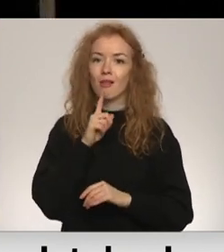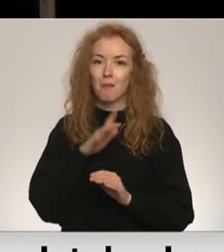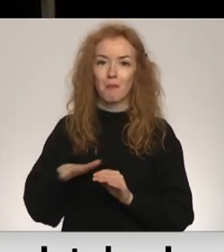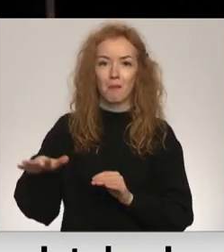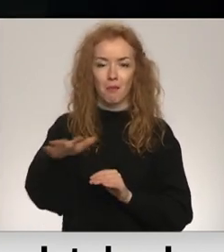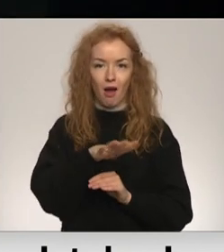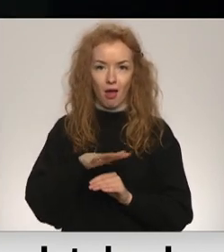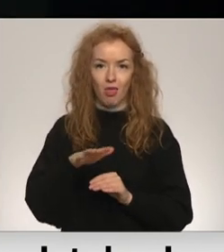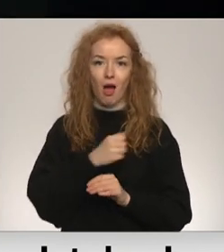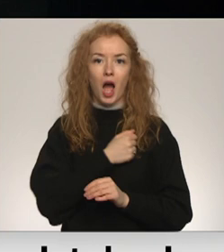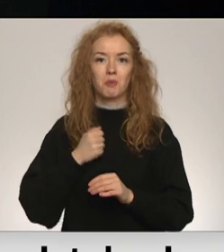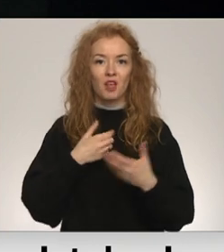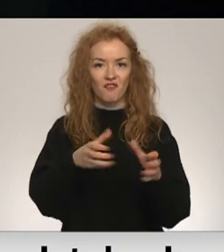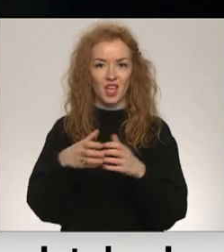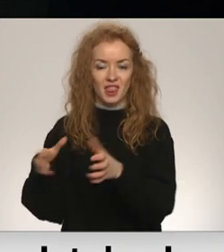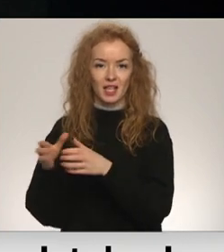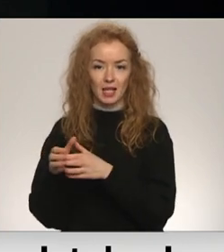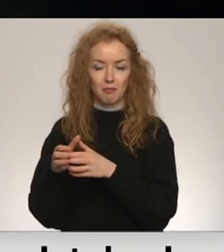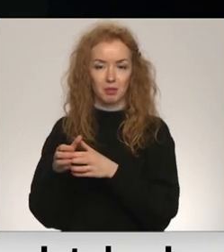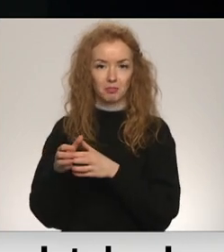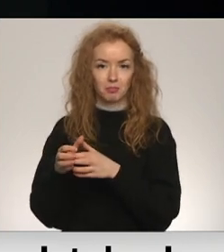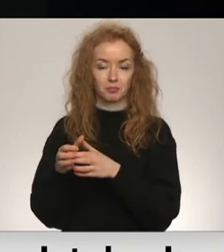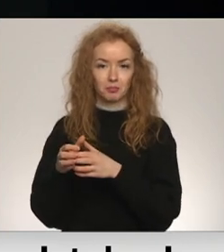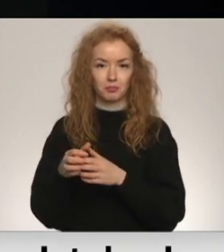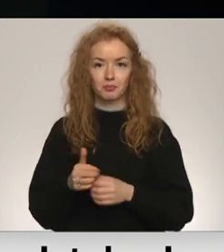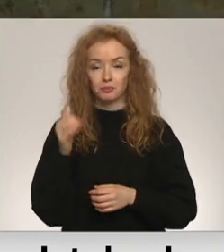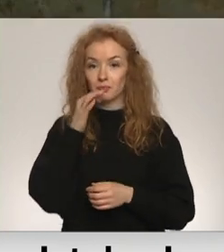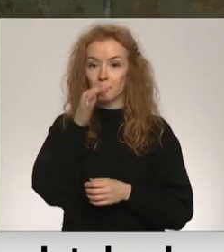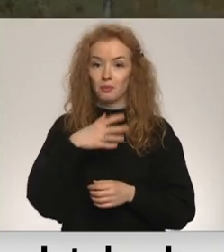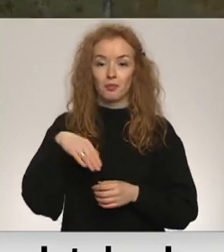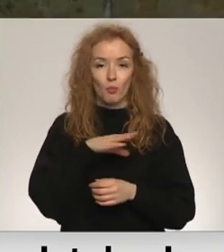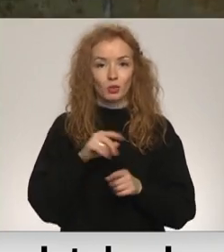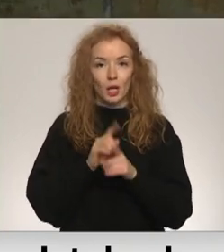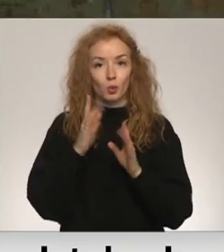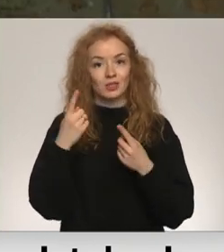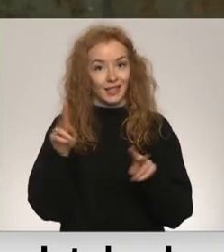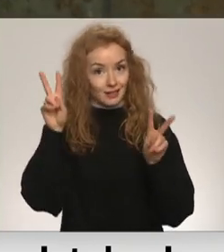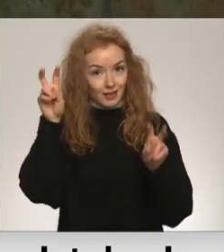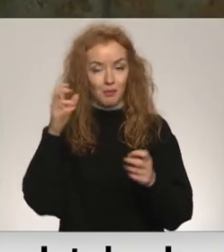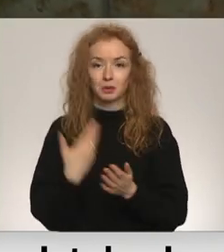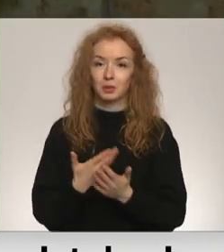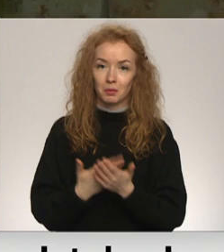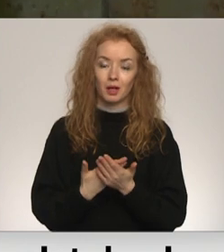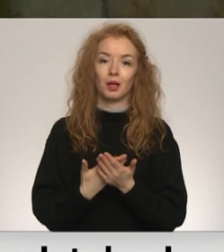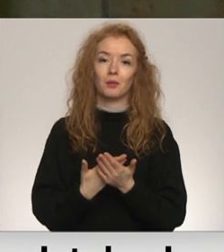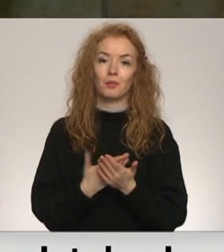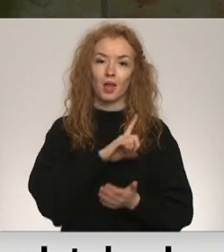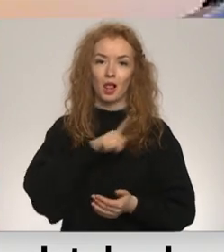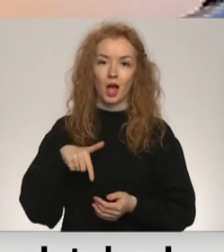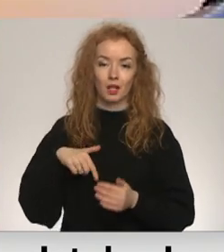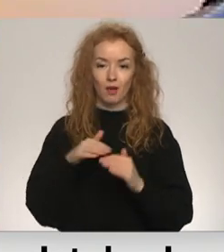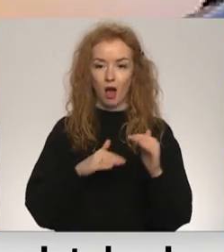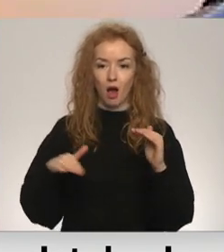dislocētajām armijas vienībām. Vēl mēs pieskarsīmies arī tādām tēmām, kā Latvijas